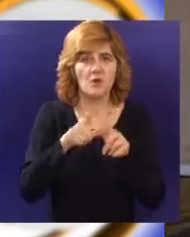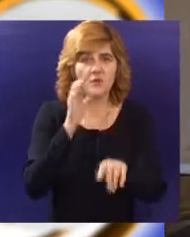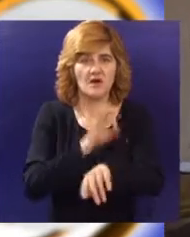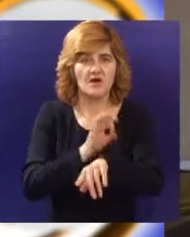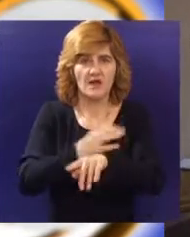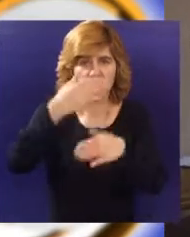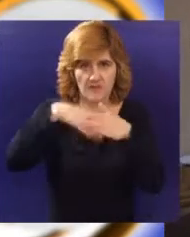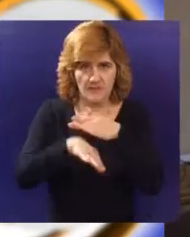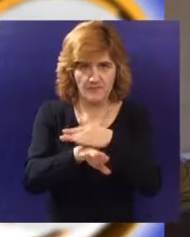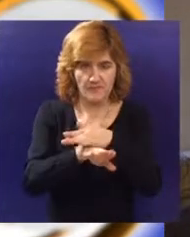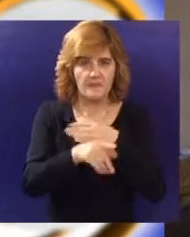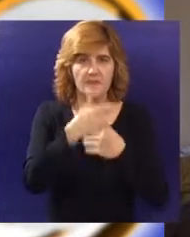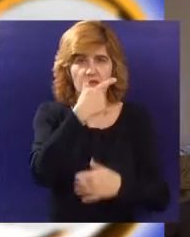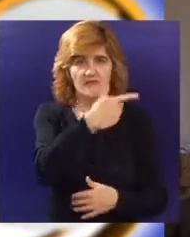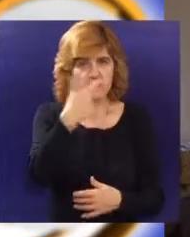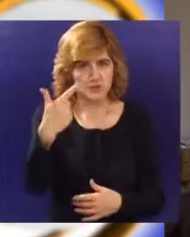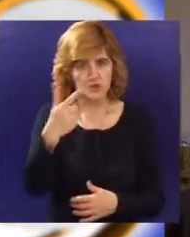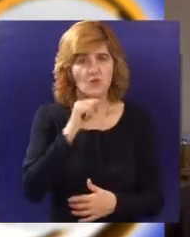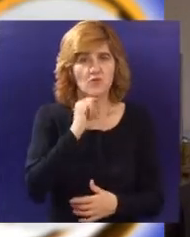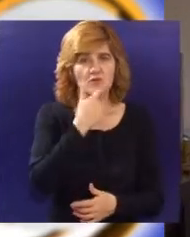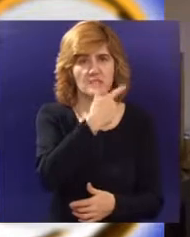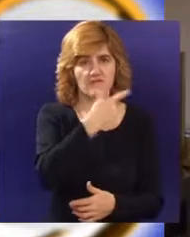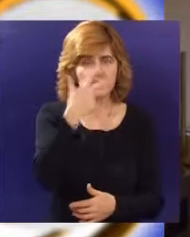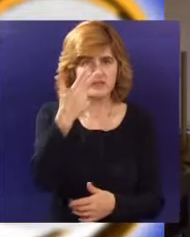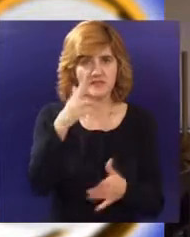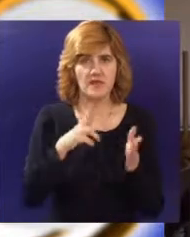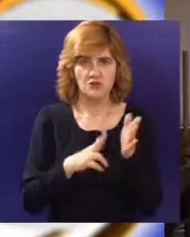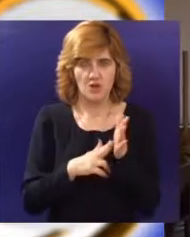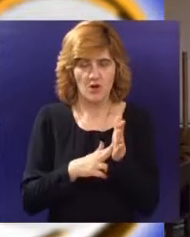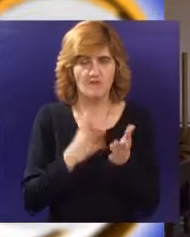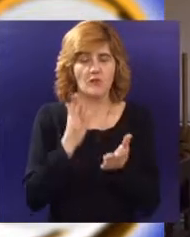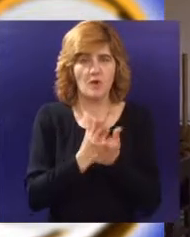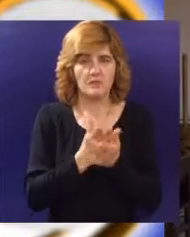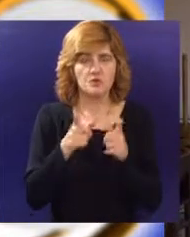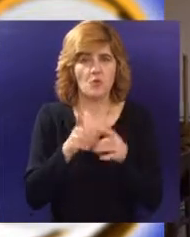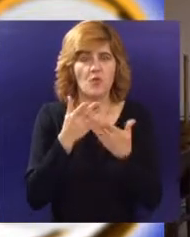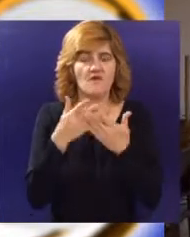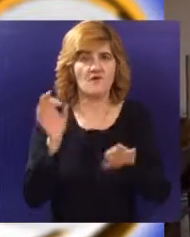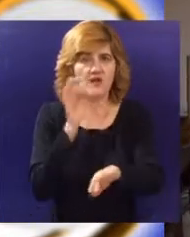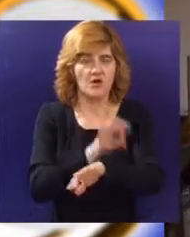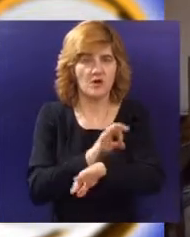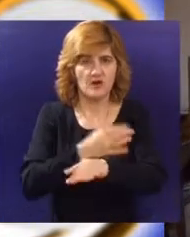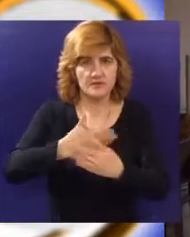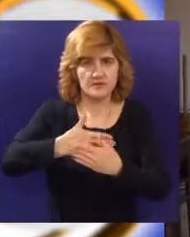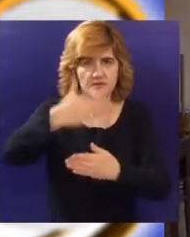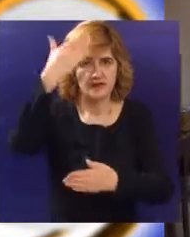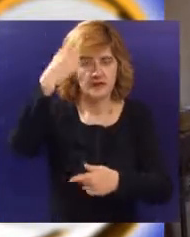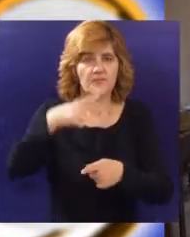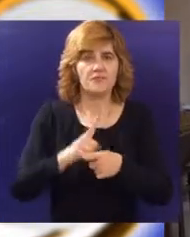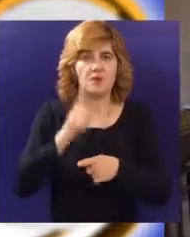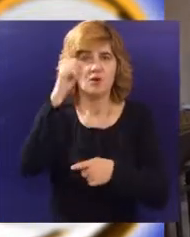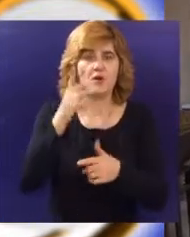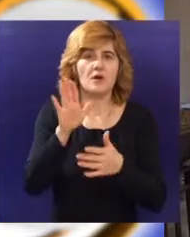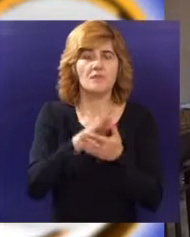dana, ponedeljak i utorak, 22. i 23. novembra, koncert se udržava u Velikoj većnici Gradske kuće sa